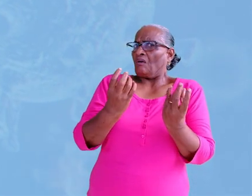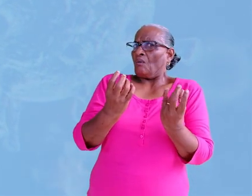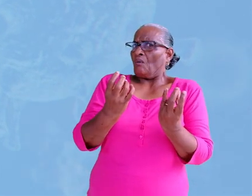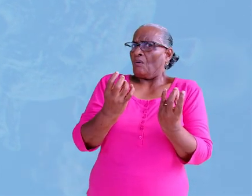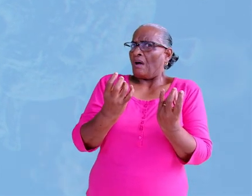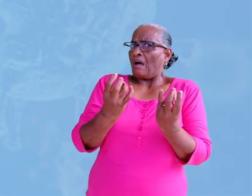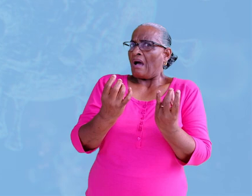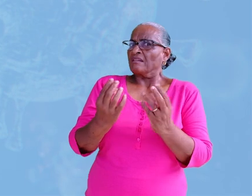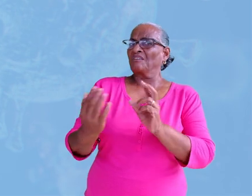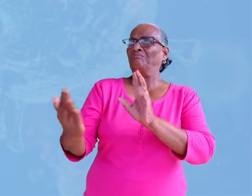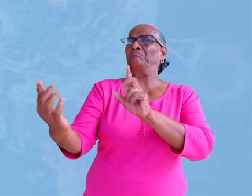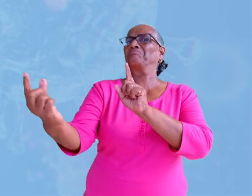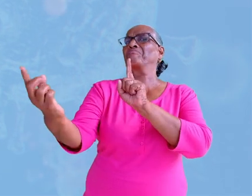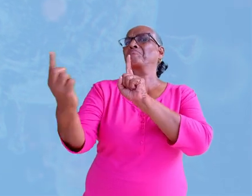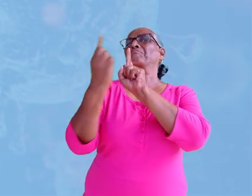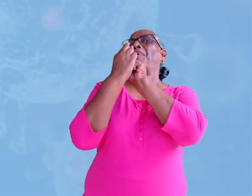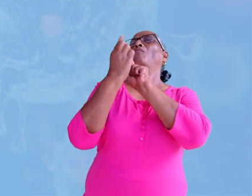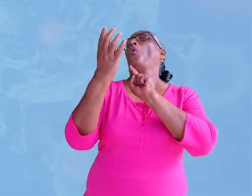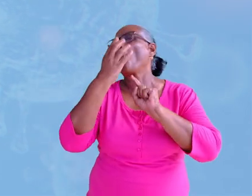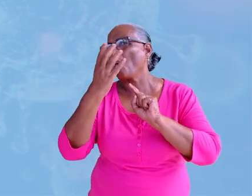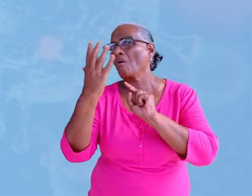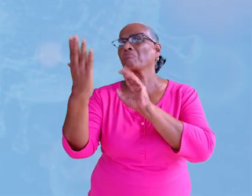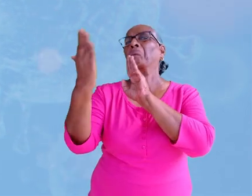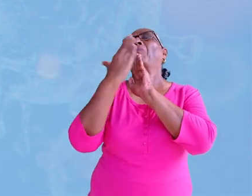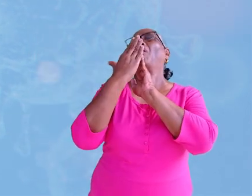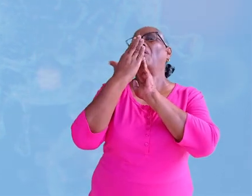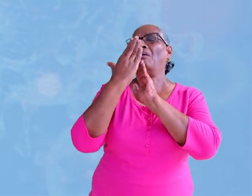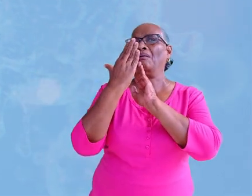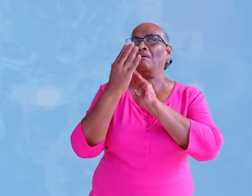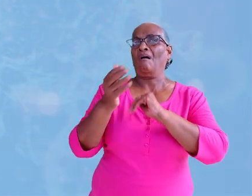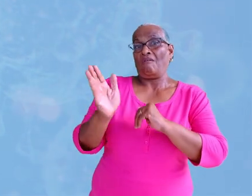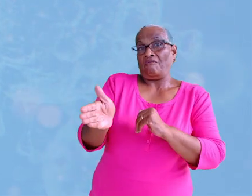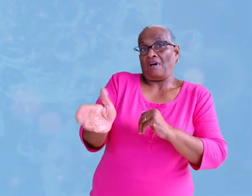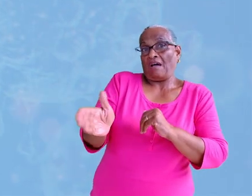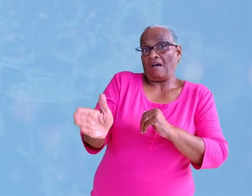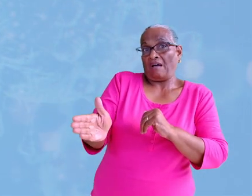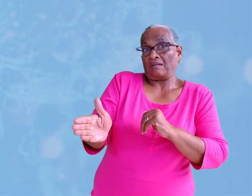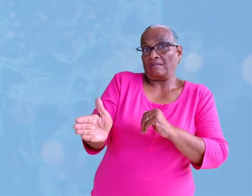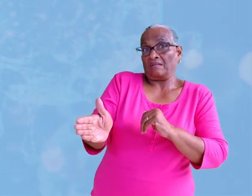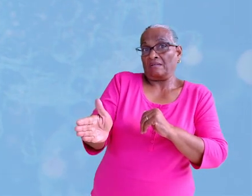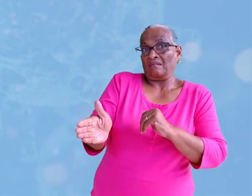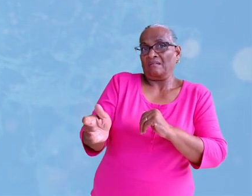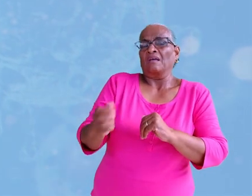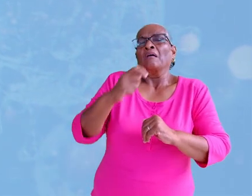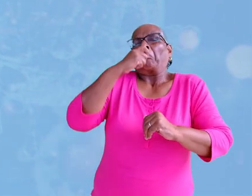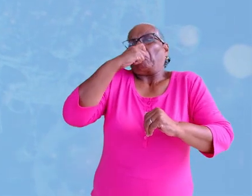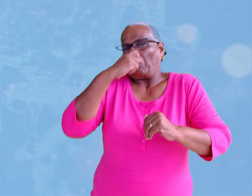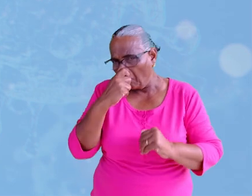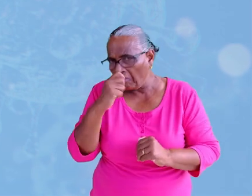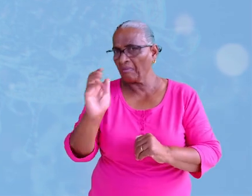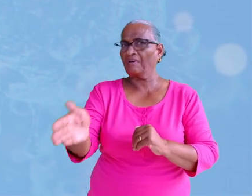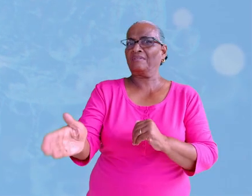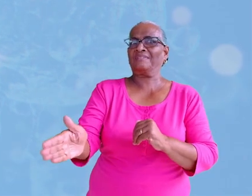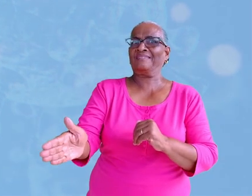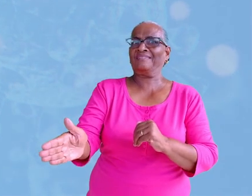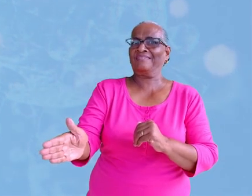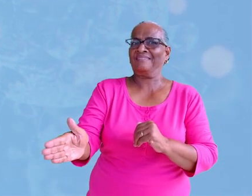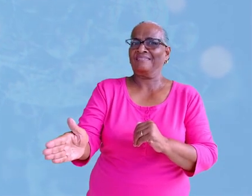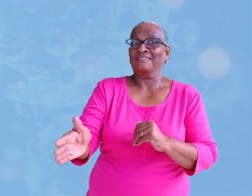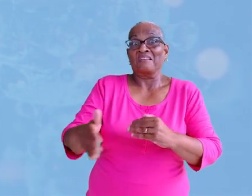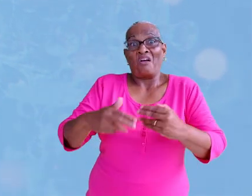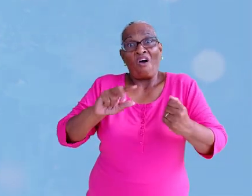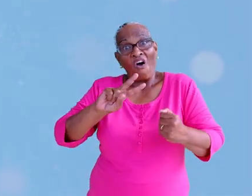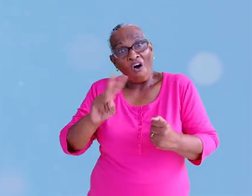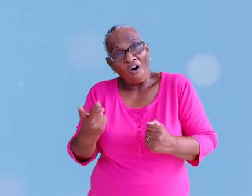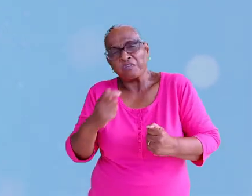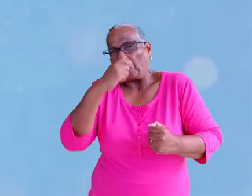krijgen? Als hij vlak bij je gezicht hoest. Als je hem de hand schudt waarin hij net geniest